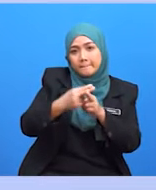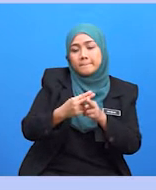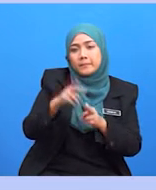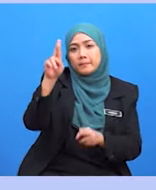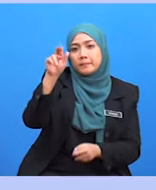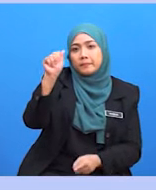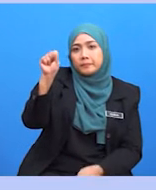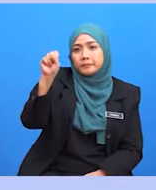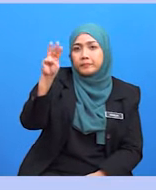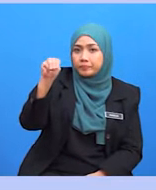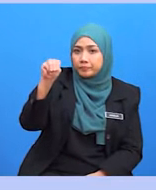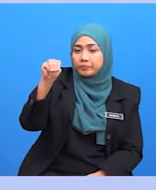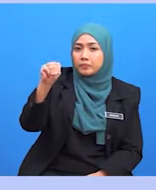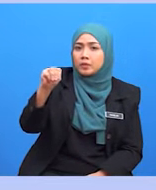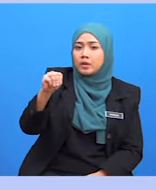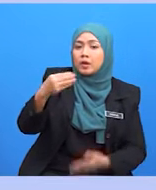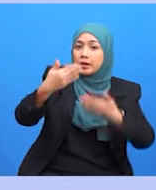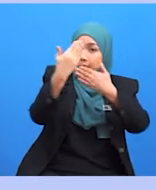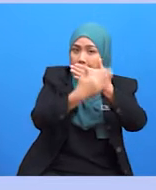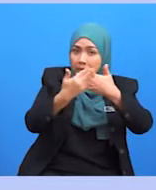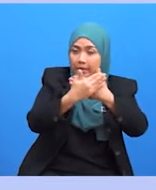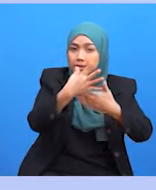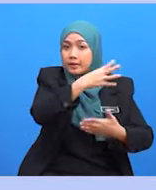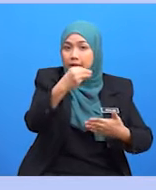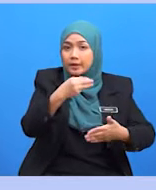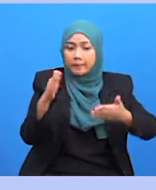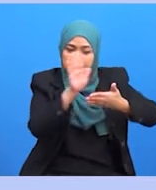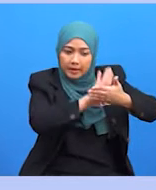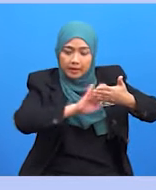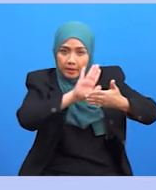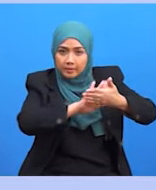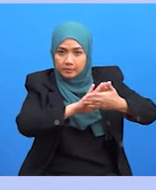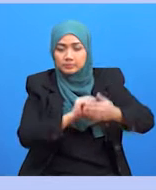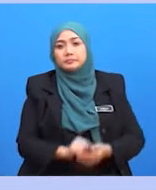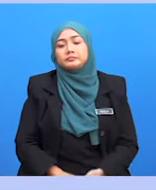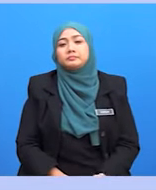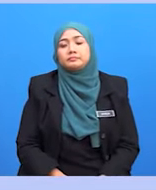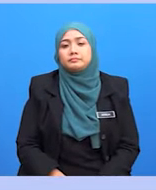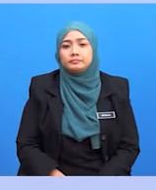rasmi bagi pandangan depan dan belakang dan saiz font yang digunakan